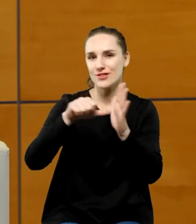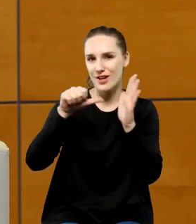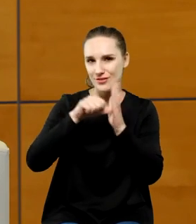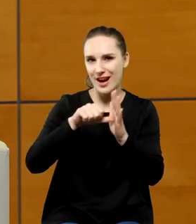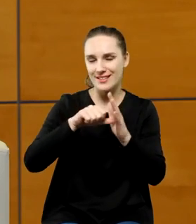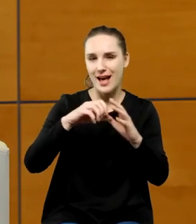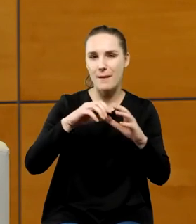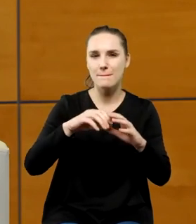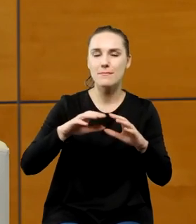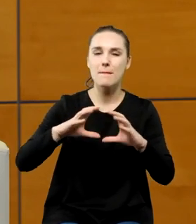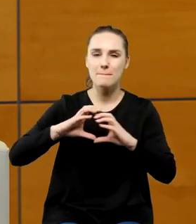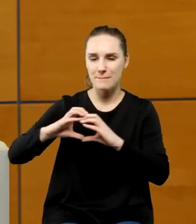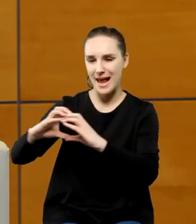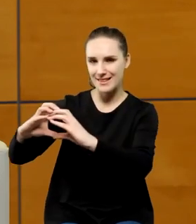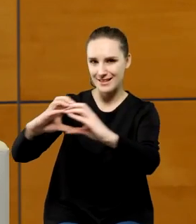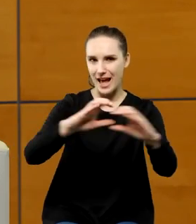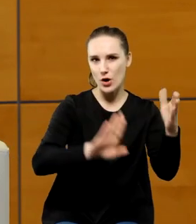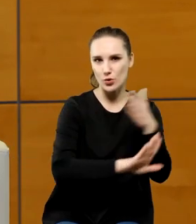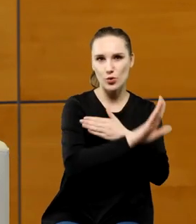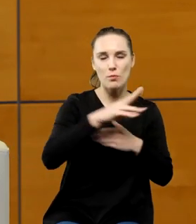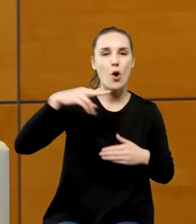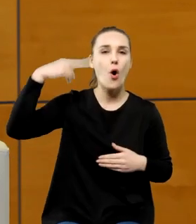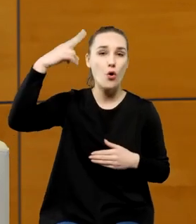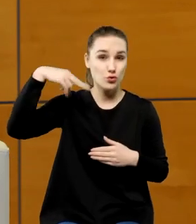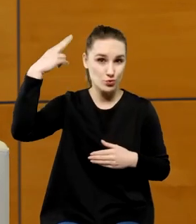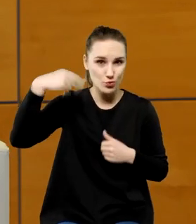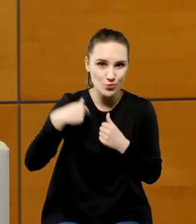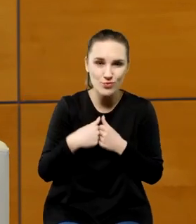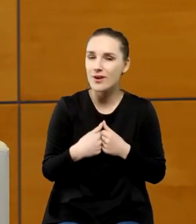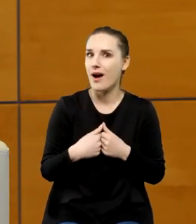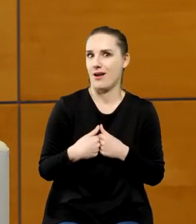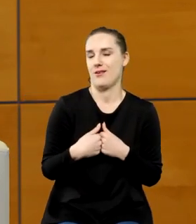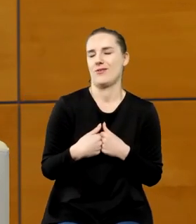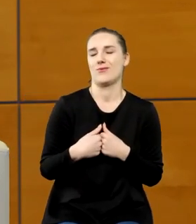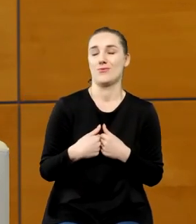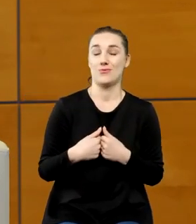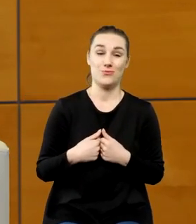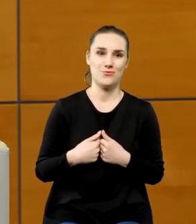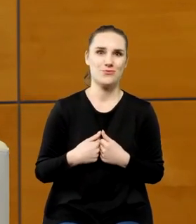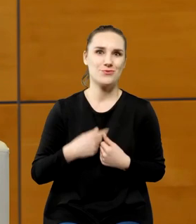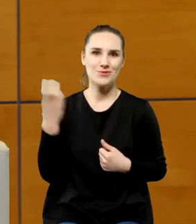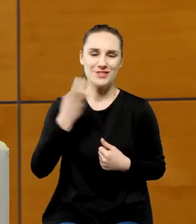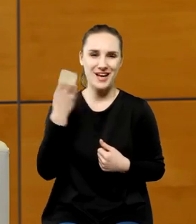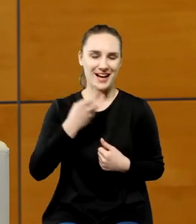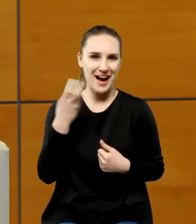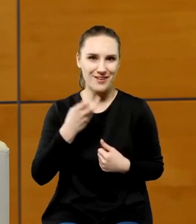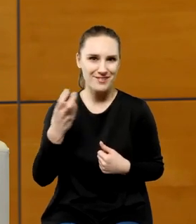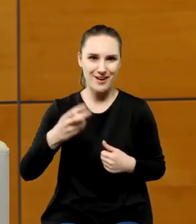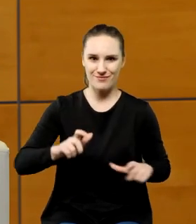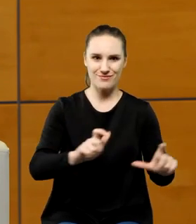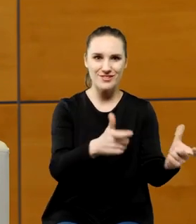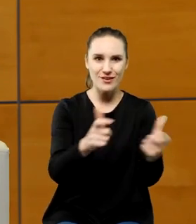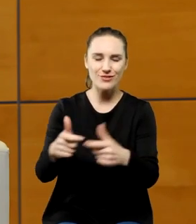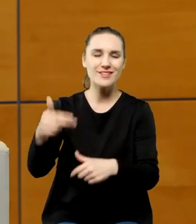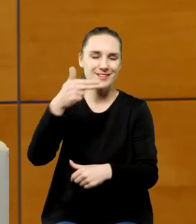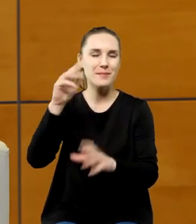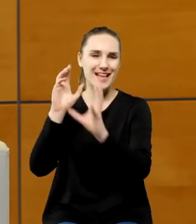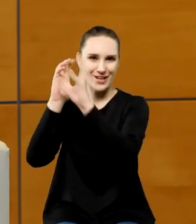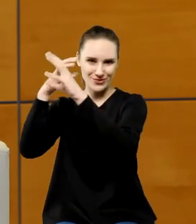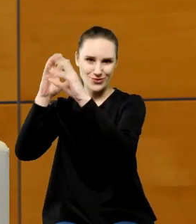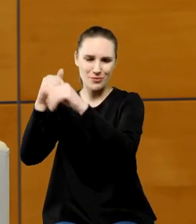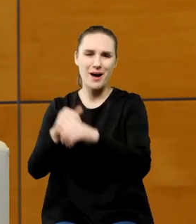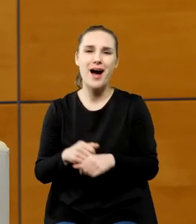w Chorzowie i było to dla mnie takie pierwsze wielkie przeżycie z astronomią bo